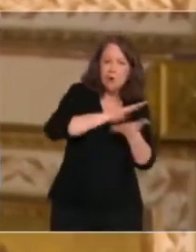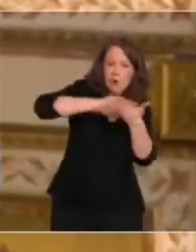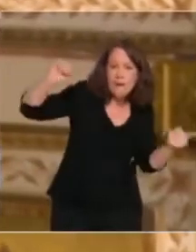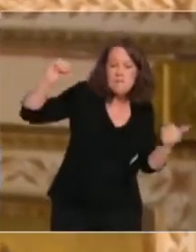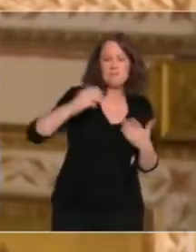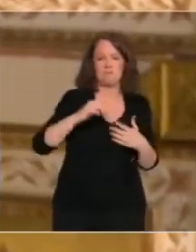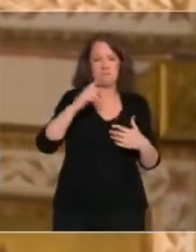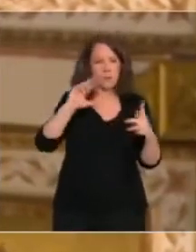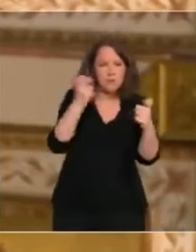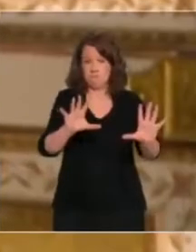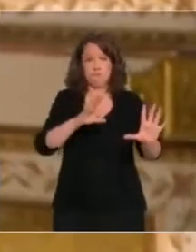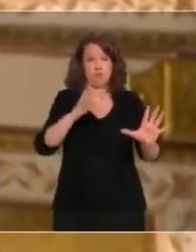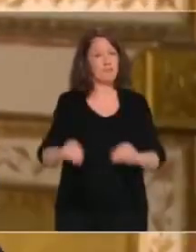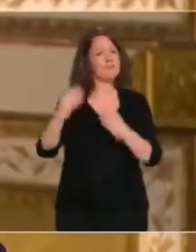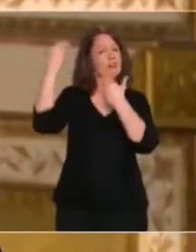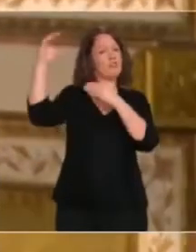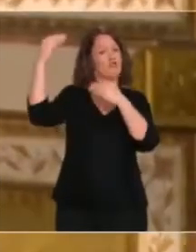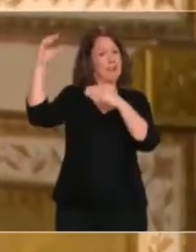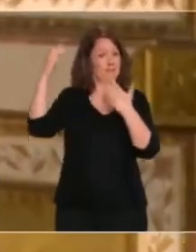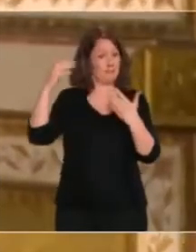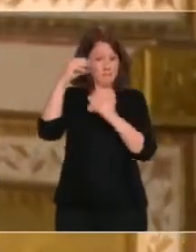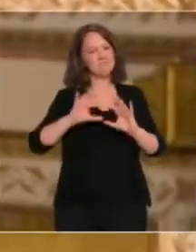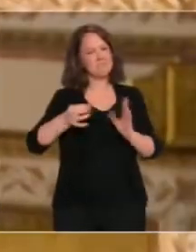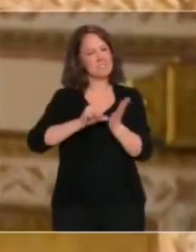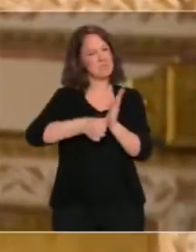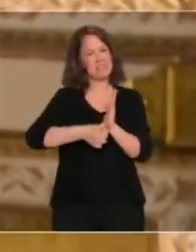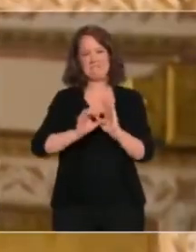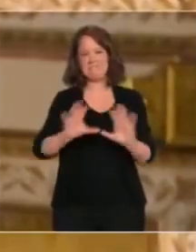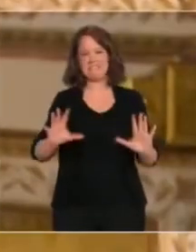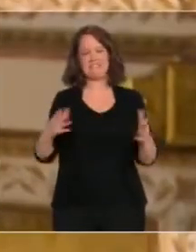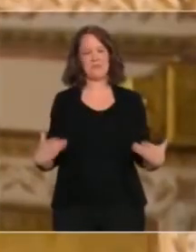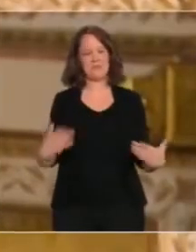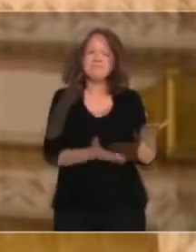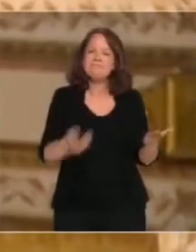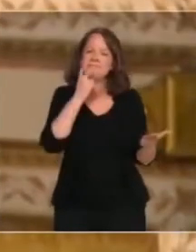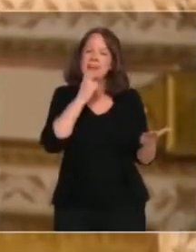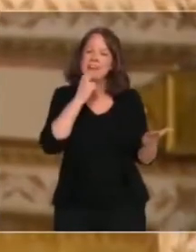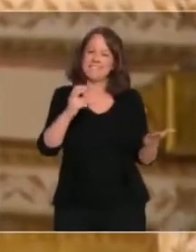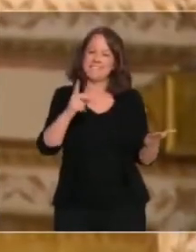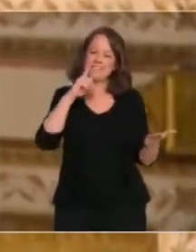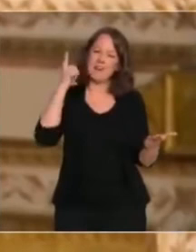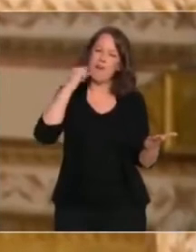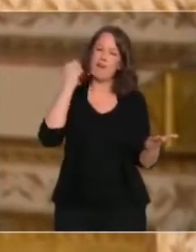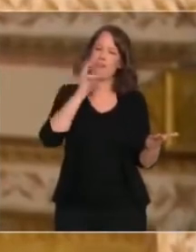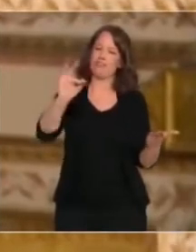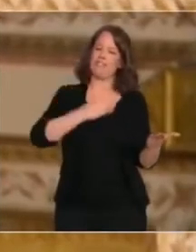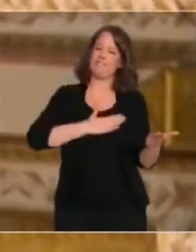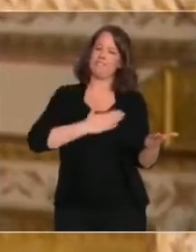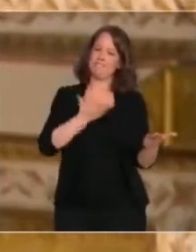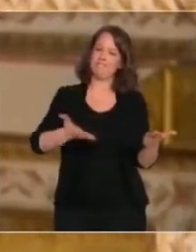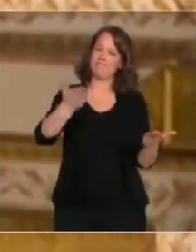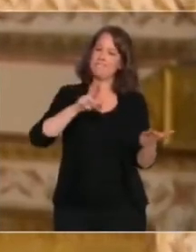l'Allemagne et l'Autriche que je remercie. Et des pays du monde entier. Et cela doit nous remplir d'espoir. Nous aurons des jours meilleurs.